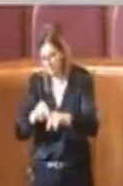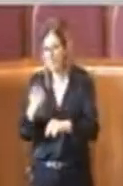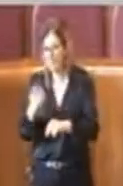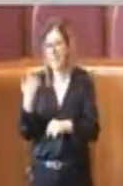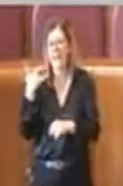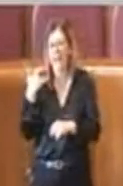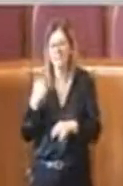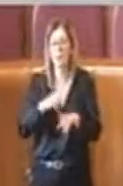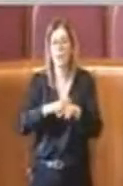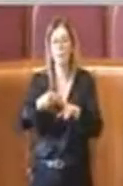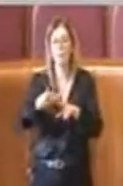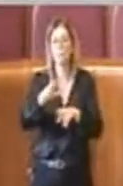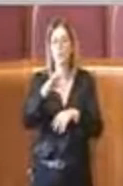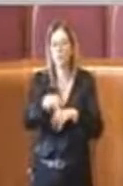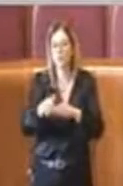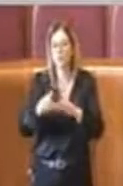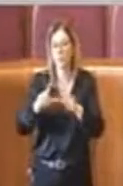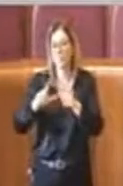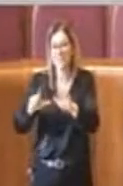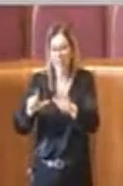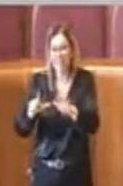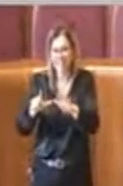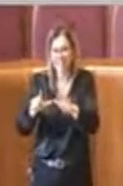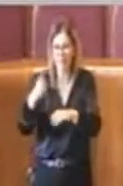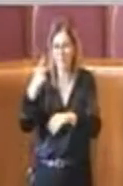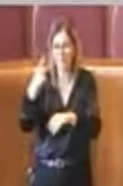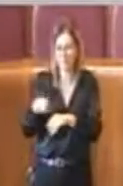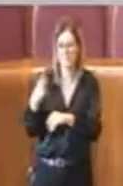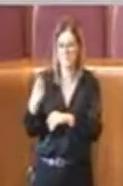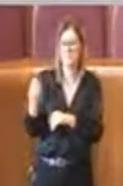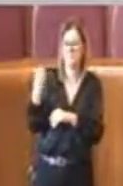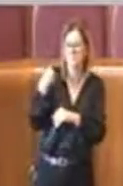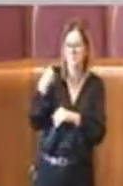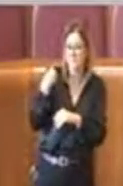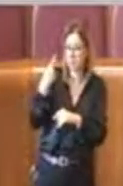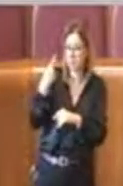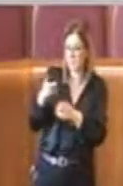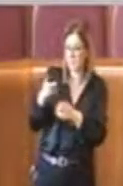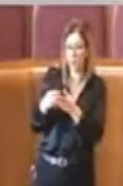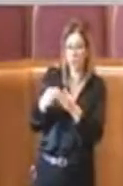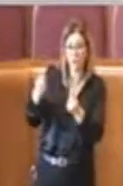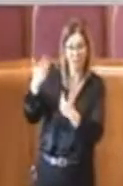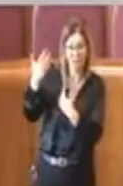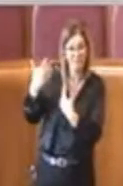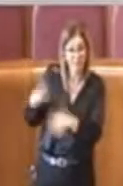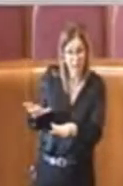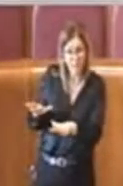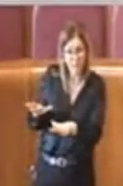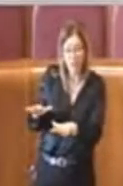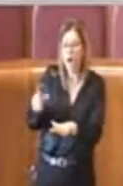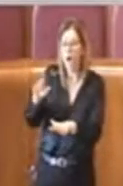che ha fatto questa risoluzione perché ci ha dato da stimolo a questo